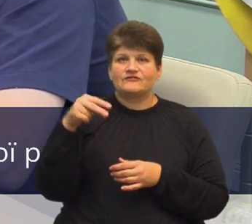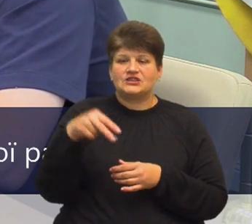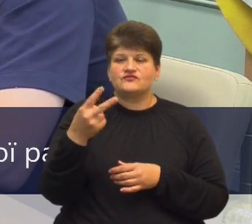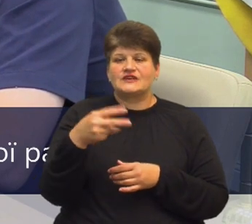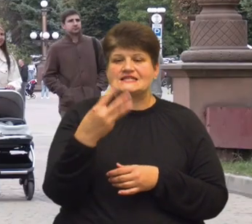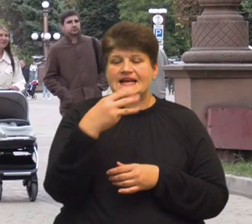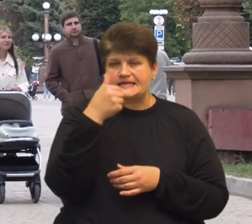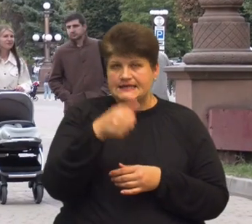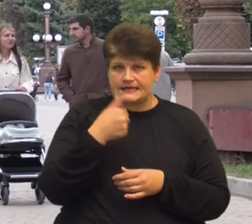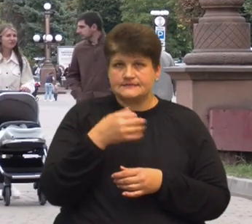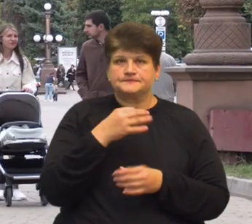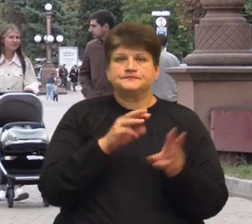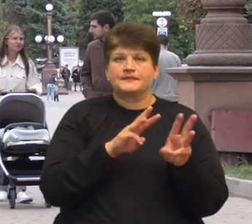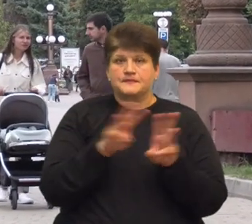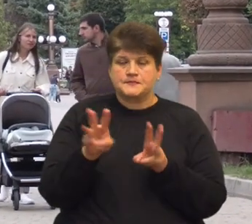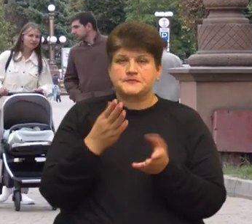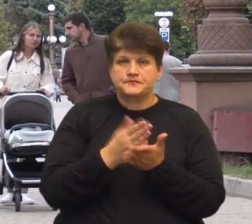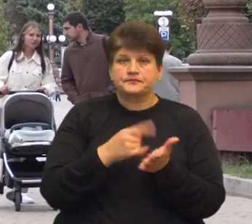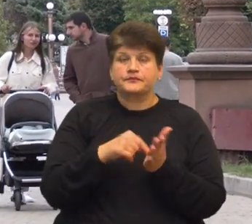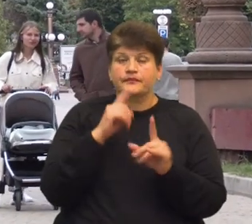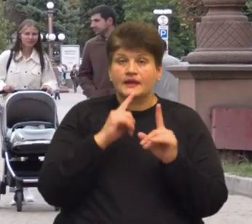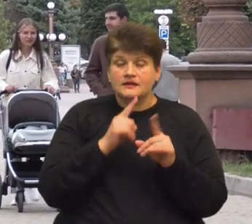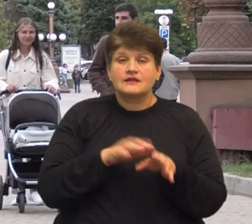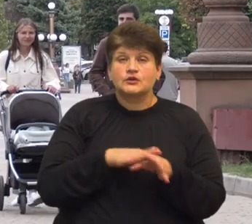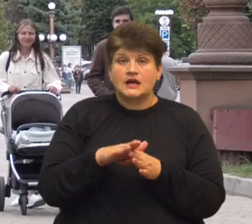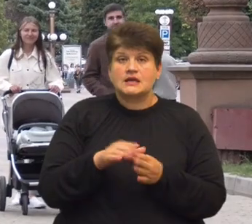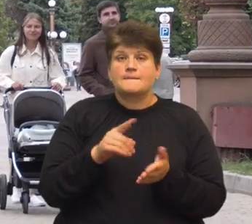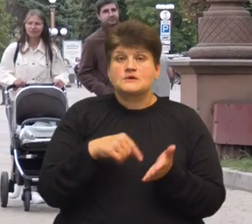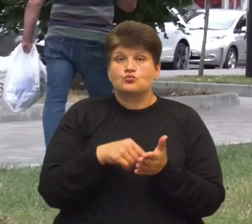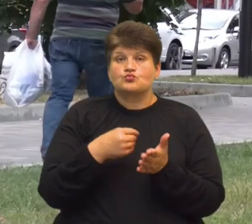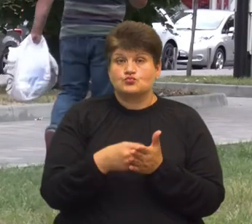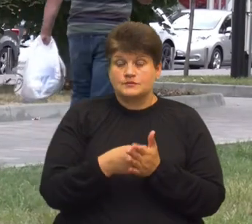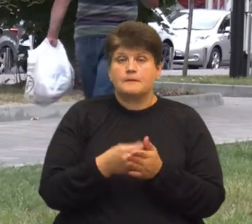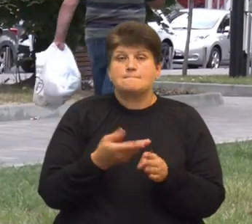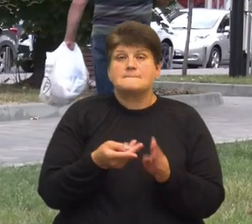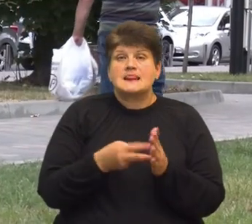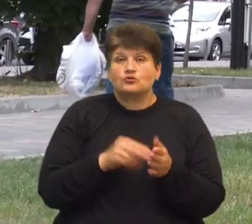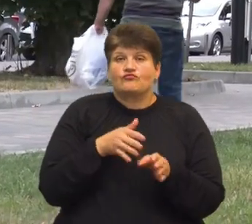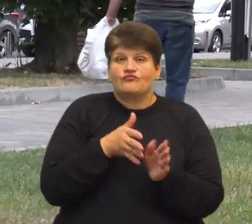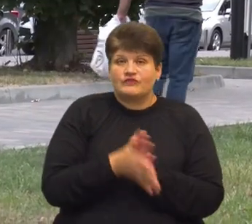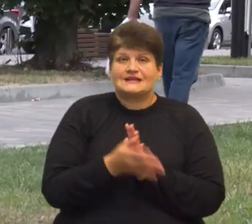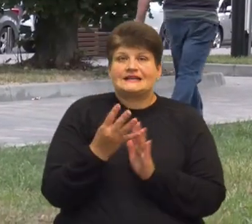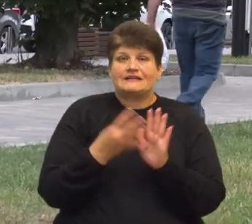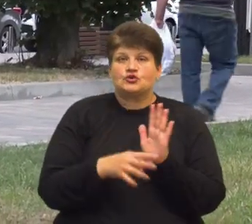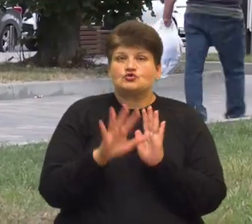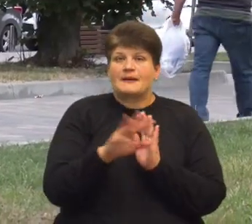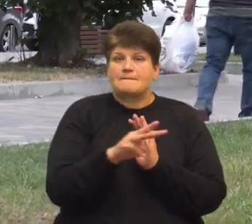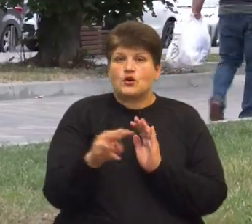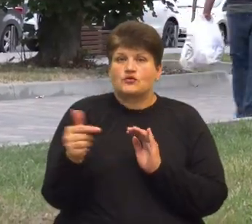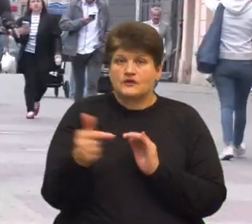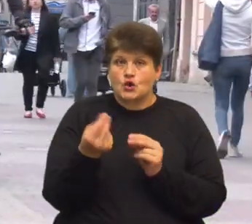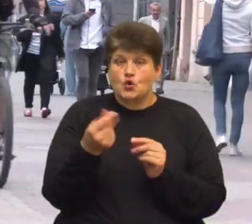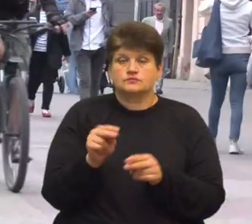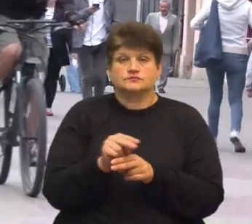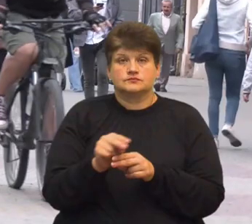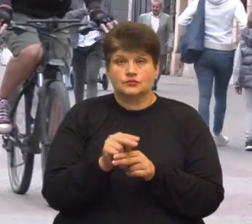сайті міської ради. Заголовне виконання цієї програми у міському бюджеті планують витратити майже 95 мільйонів гривень. Гроші підуть на